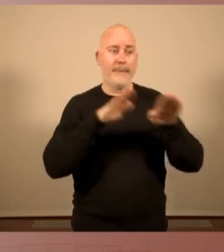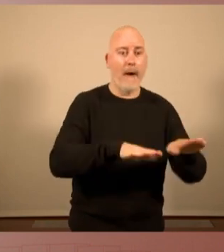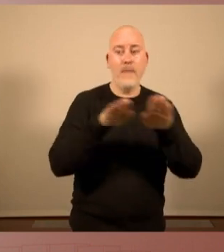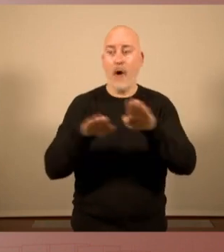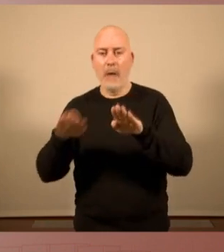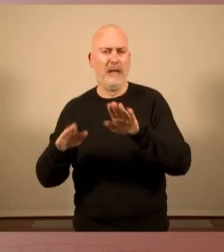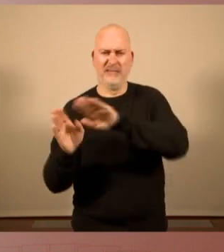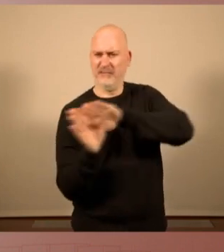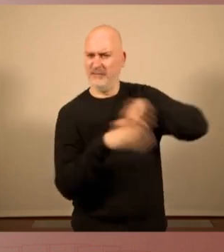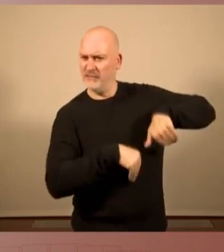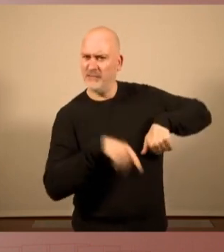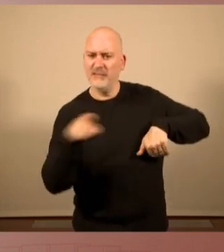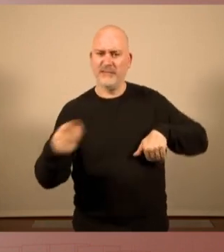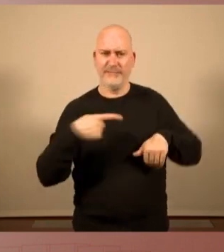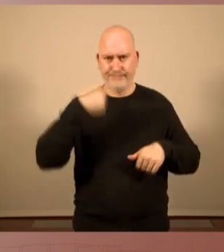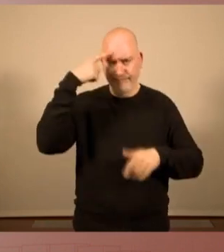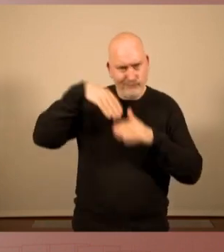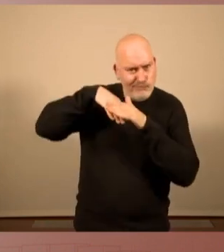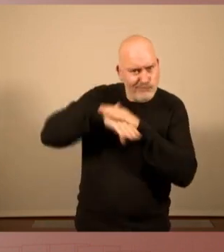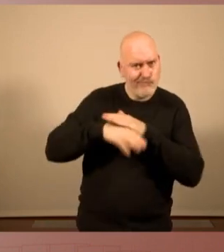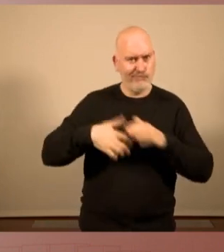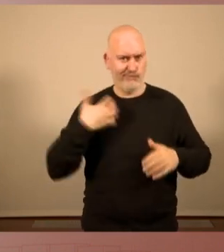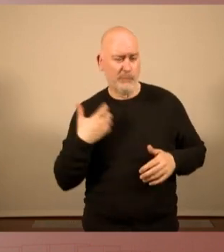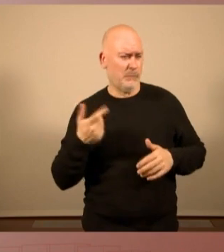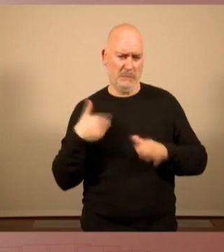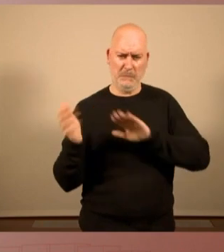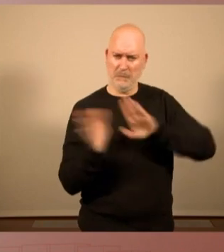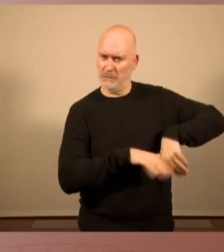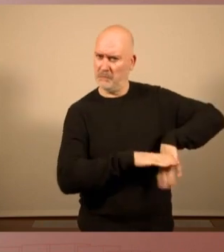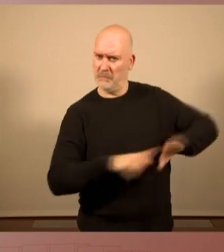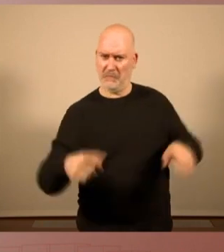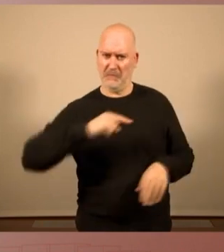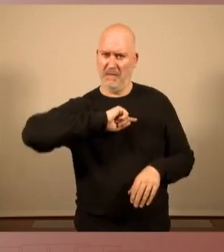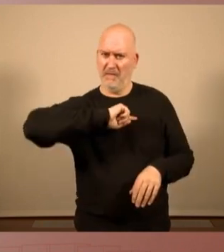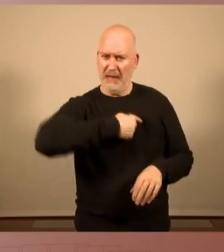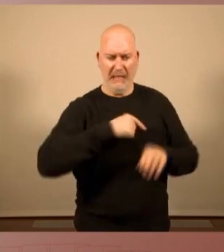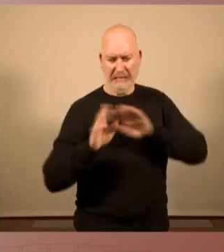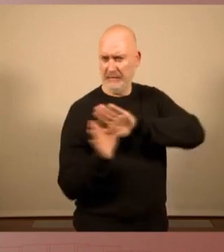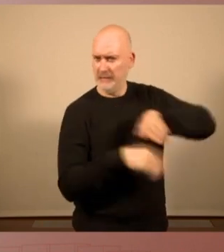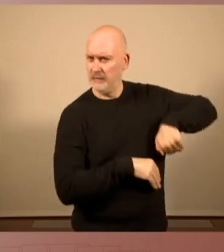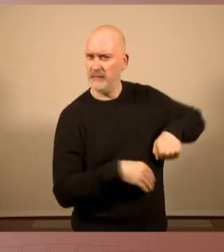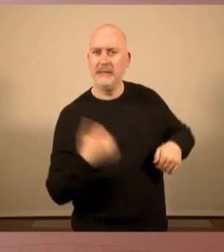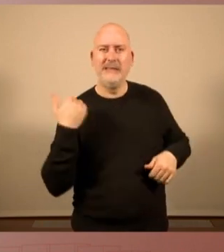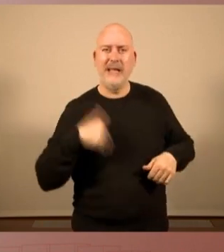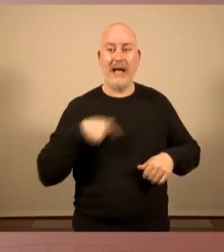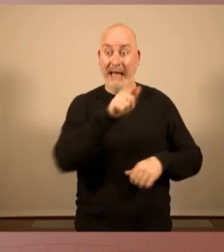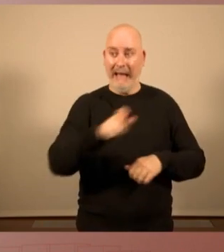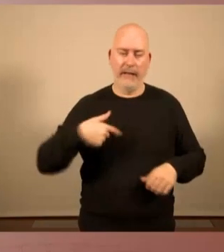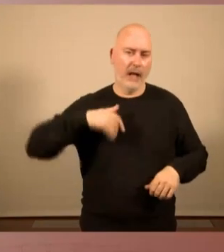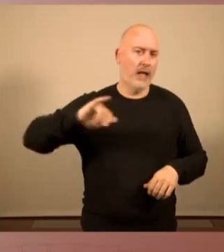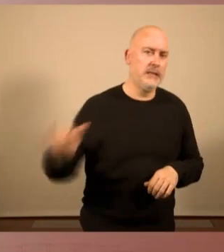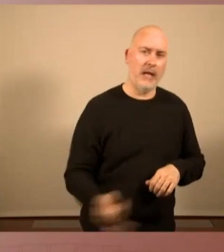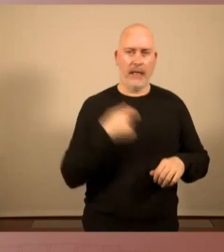rancors, que superi ferides. La ciutadania està molt cansada de batalles, de retrets, estem